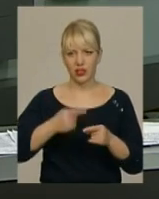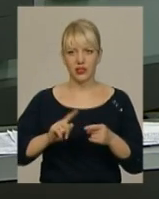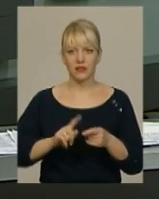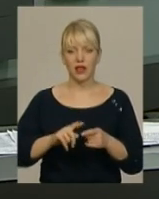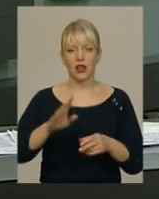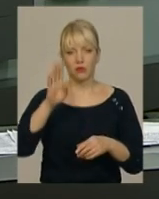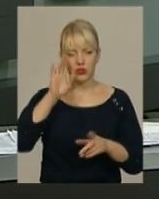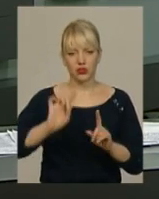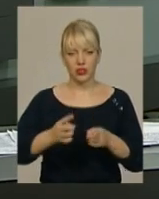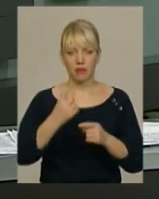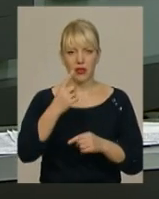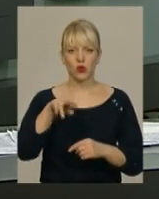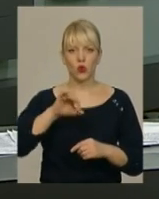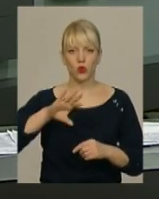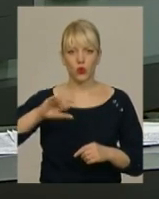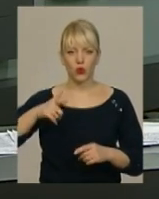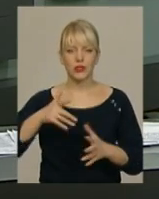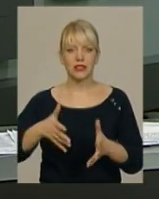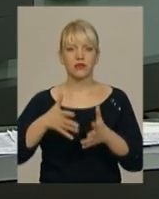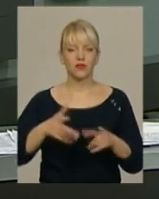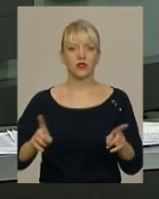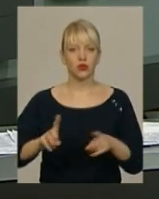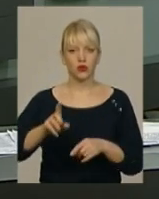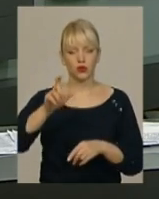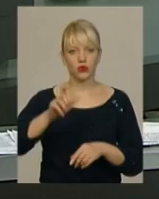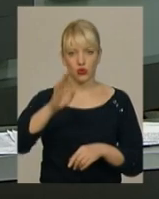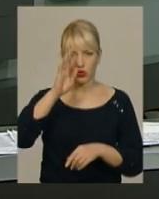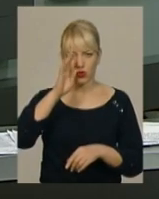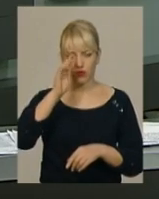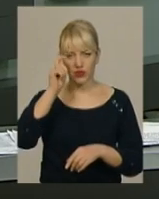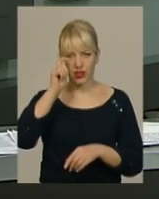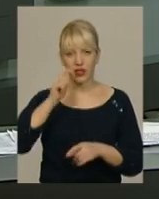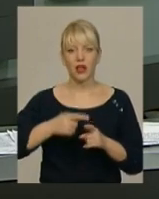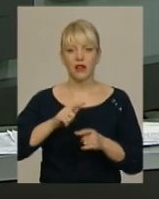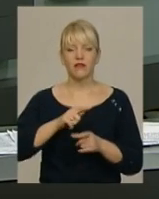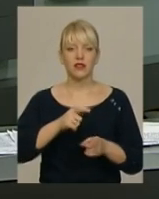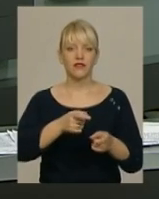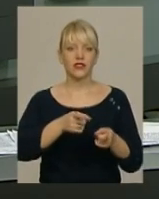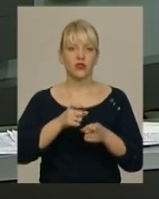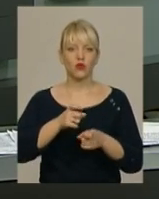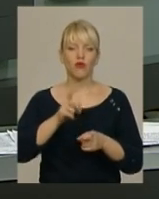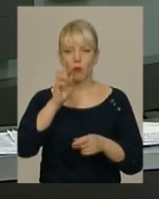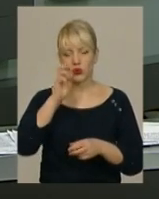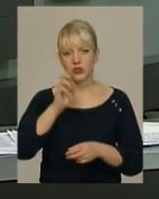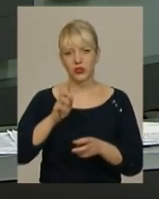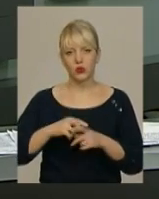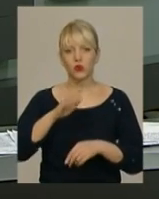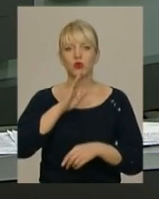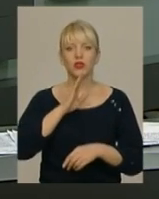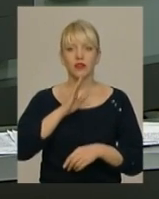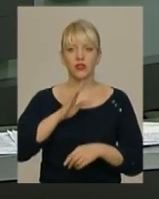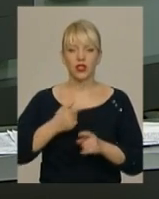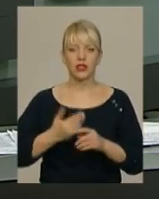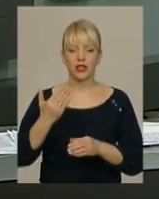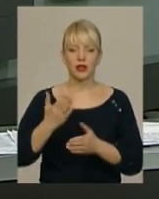затримали 1 лютого. У поліції з'ясували, що чоловік втягнув у проституцію дівчат, їхні послуги пропонував клієнтам свого ж